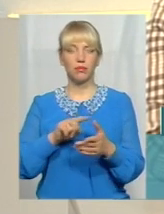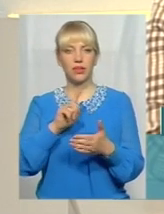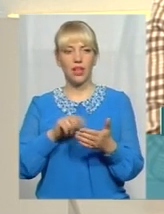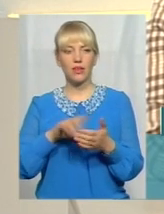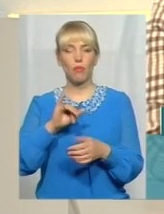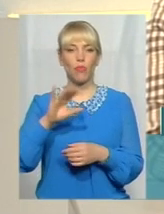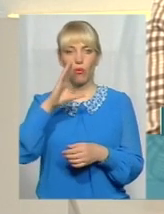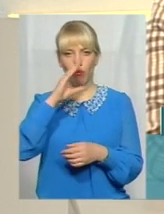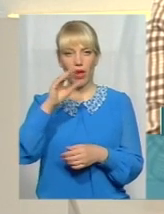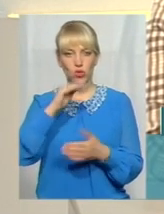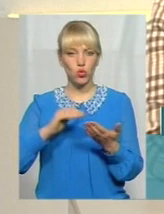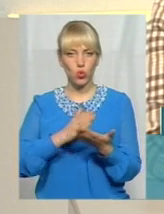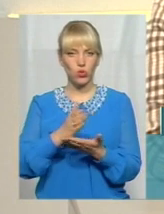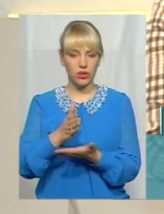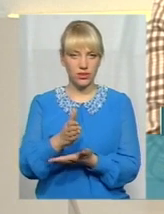маршрутці.